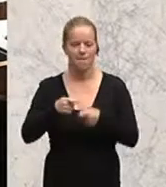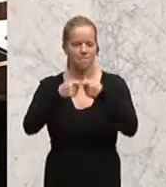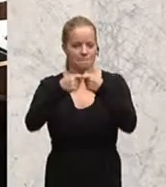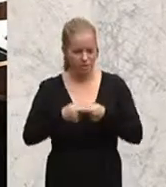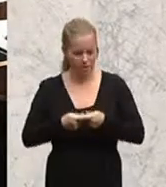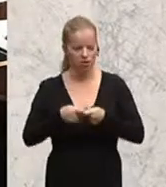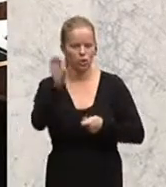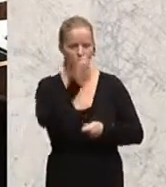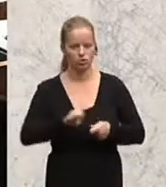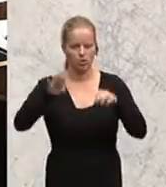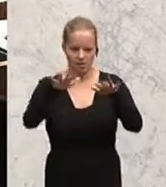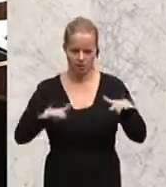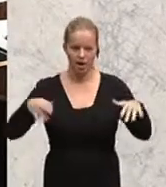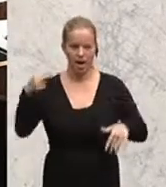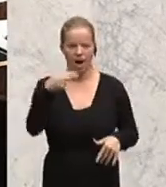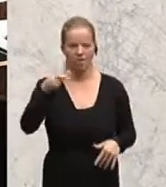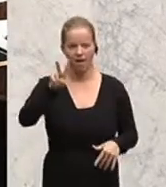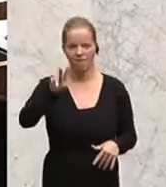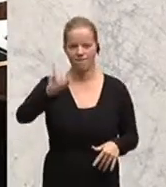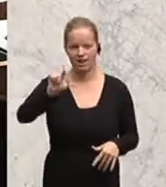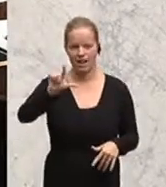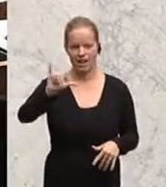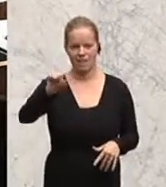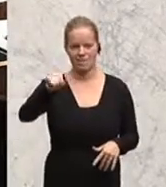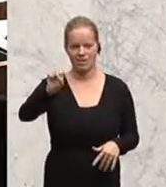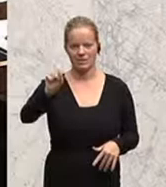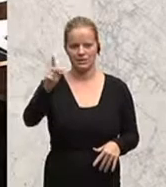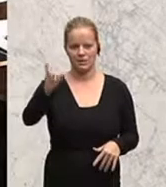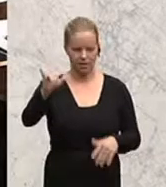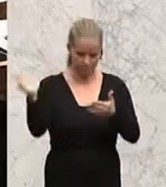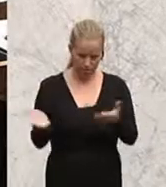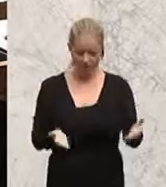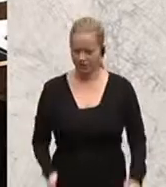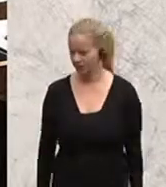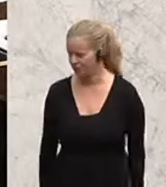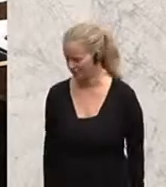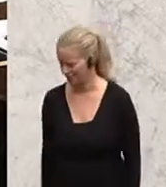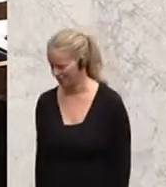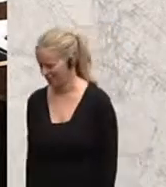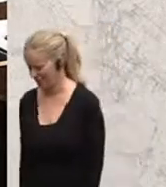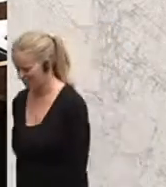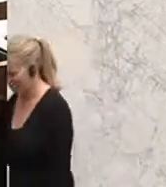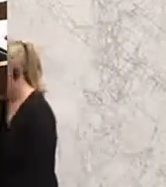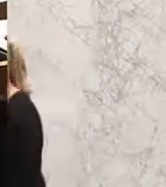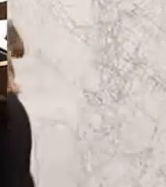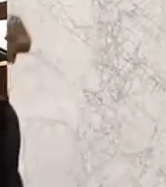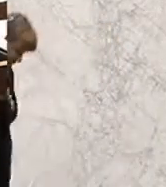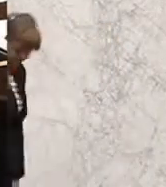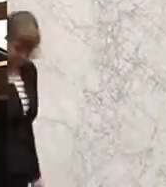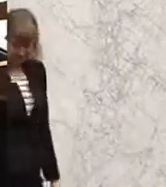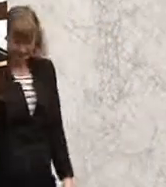als EU-Abgeordneter. Nächster Redner, Harald Wilimsky, EU-Abgeordneter der FPÖ. Vielen